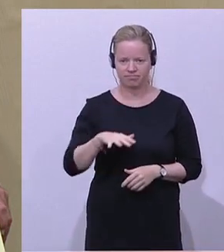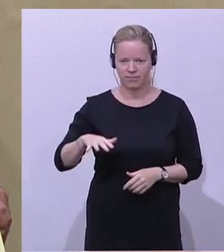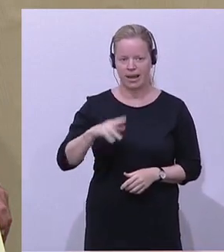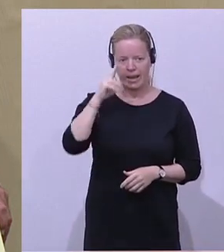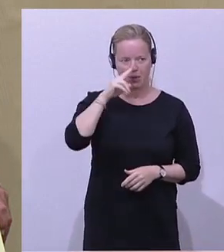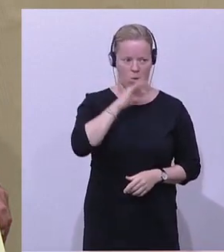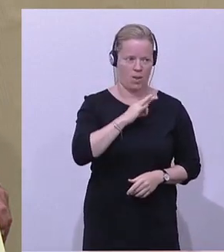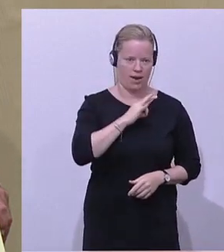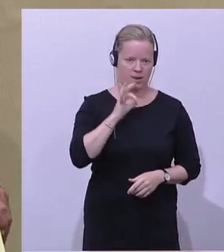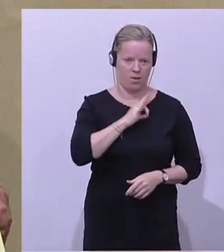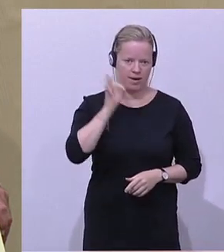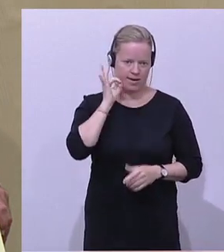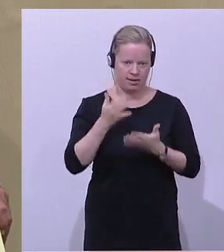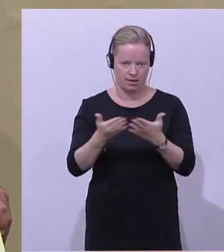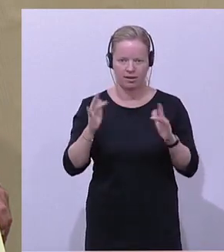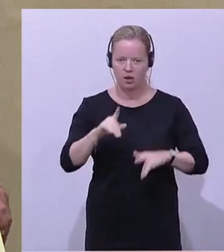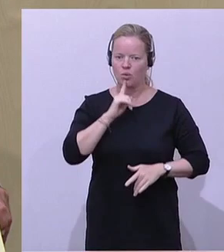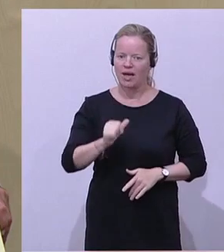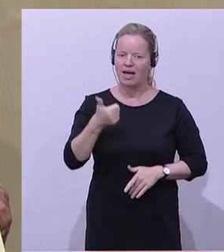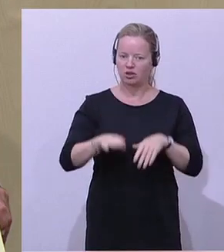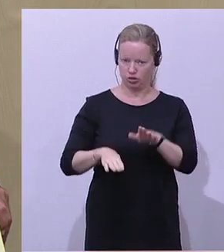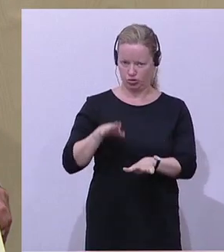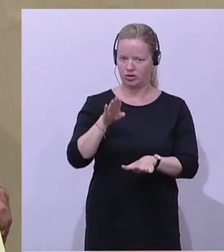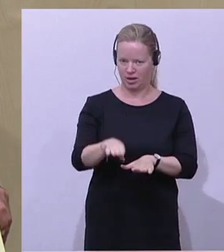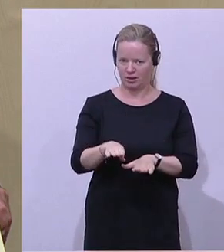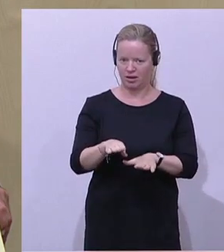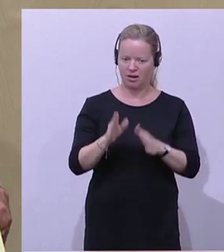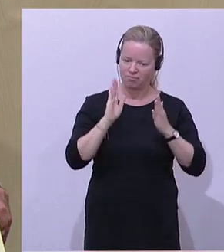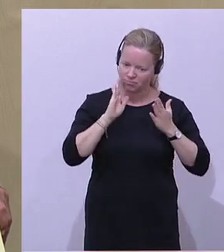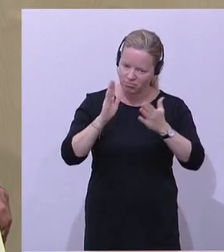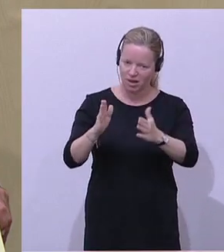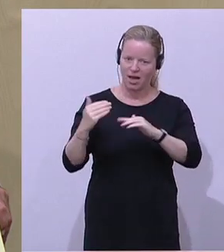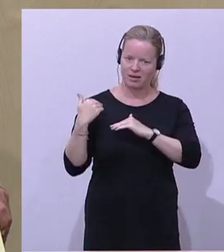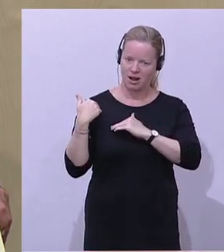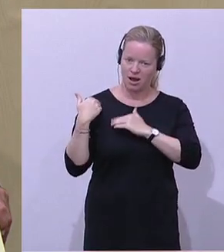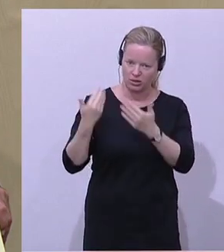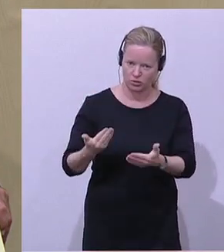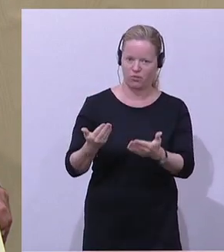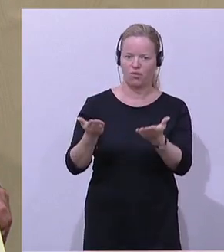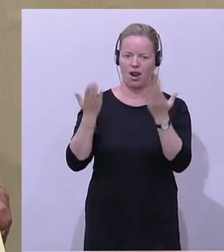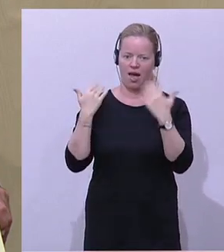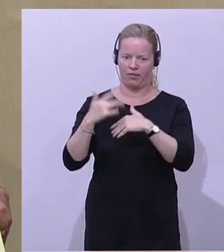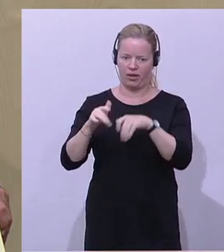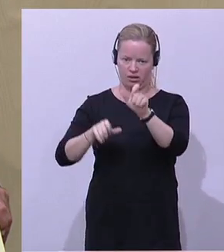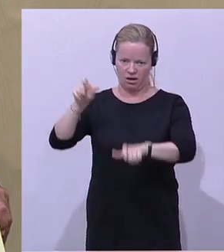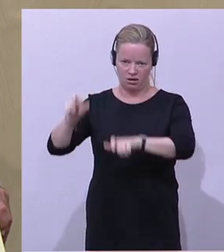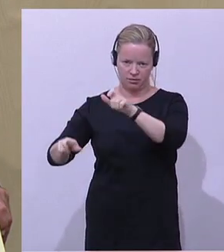kann aber nur der erste Schritt in die Richtung der Entlastung für die Landwirte sein.